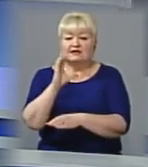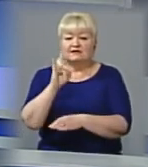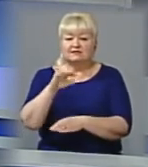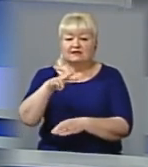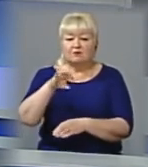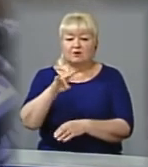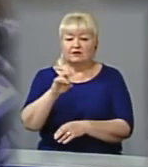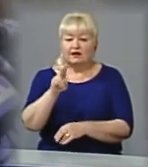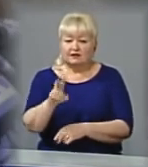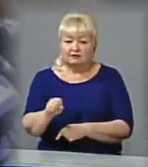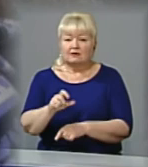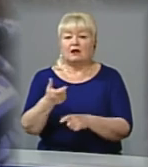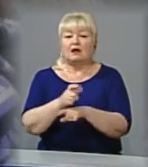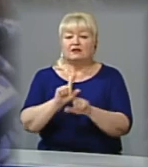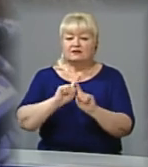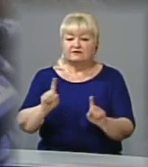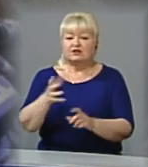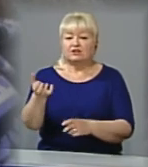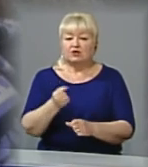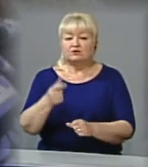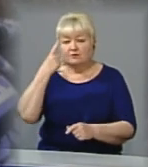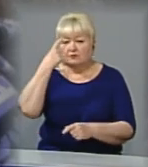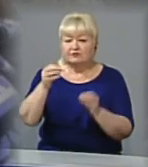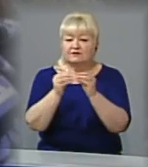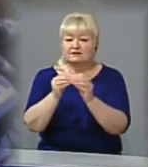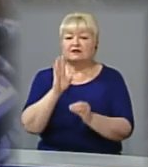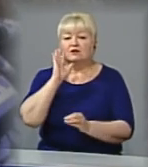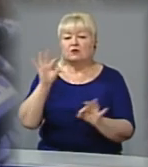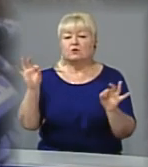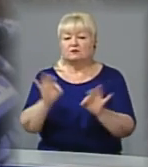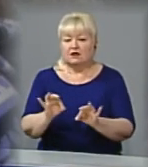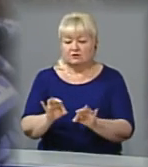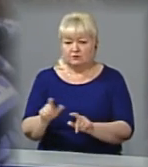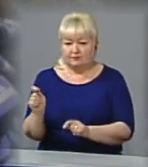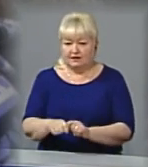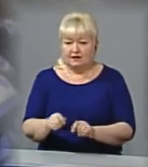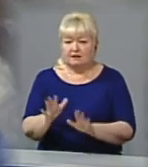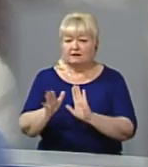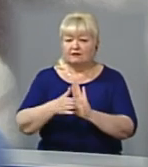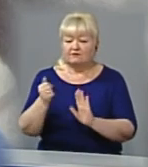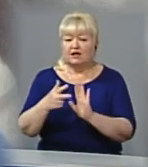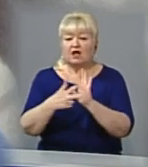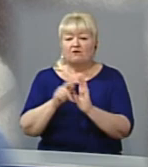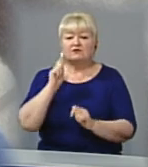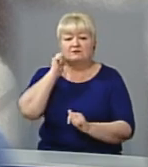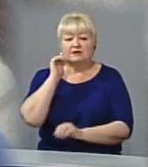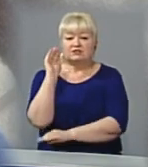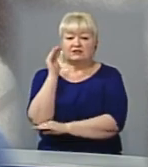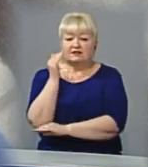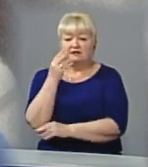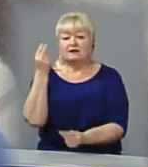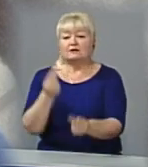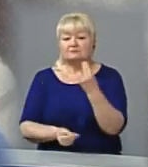Надзвичайники отримали повідомлення о 10-й ранку і одразу приїхали на виклик. Як з'ясували, восьмирічна дитина, бавлячись,